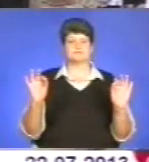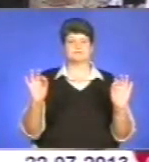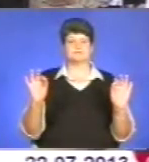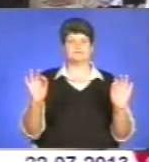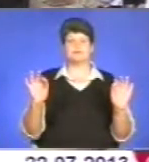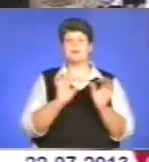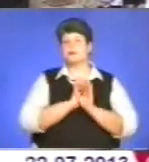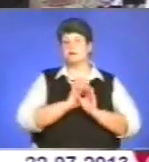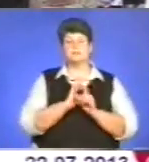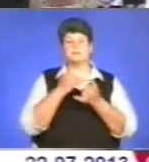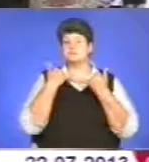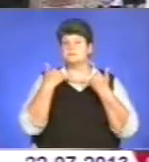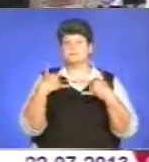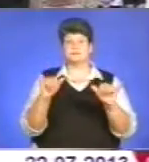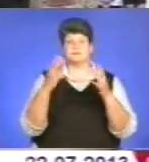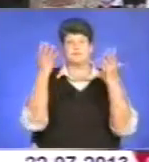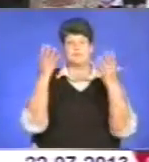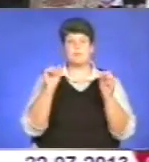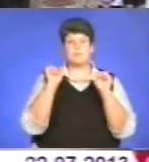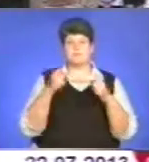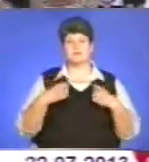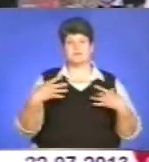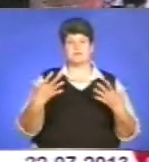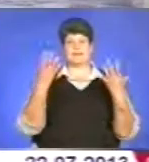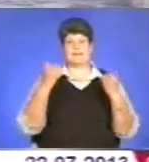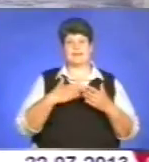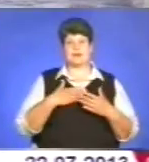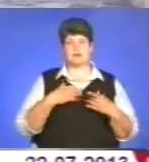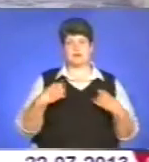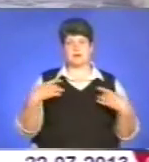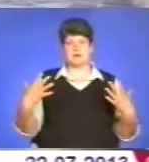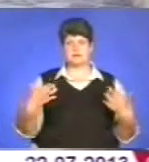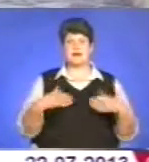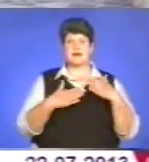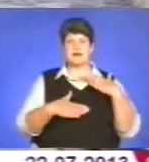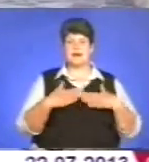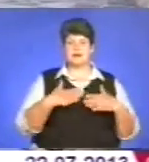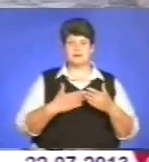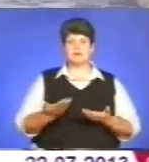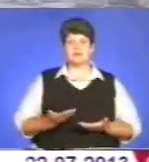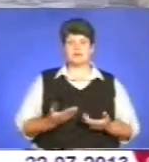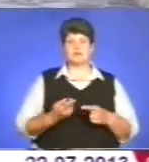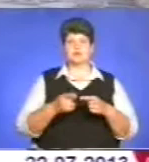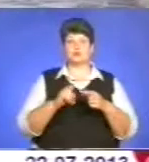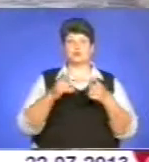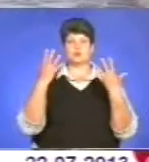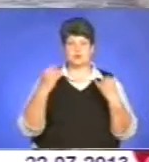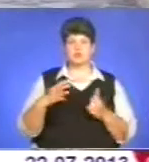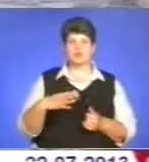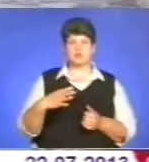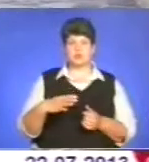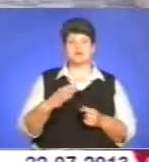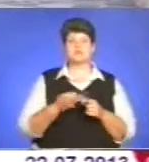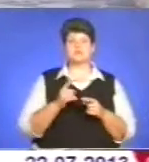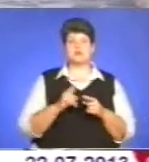надзвичайний день, що можна святкувати, і то день нашого праздника. Рада дуже, щоб я вже дожила того дня, дочекалася до тої